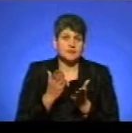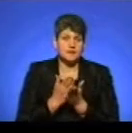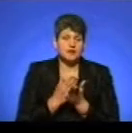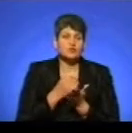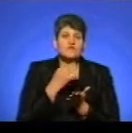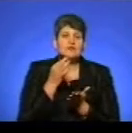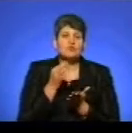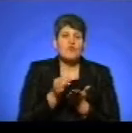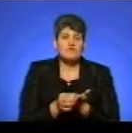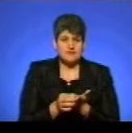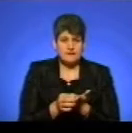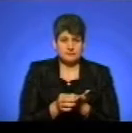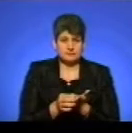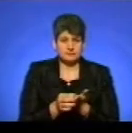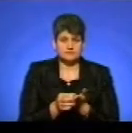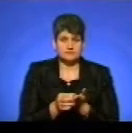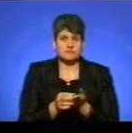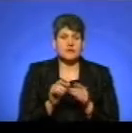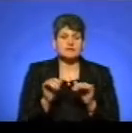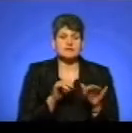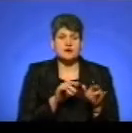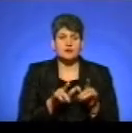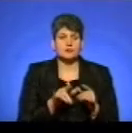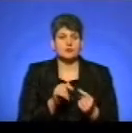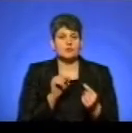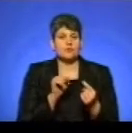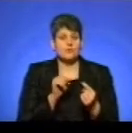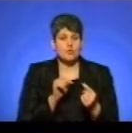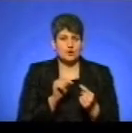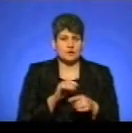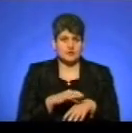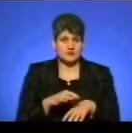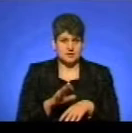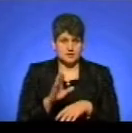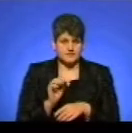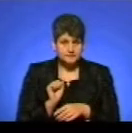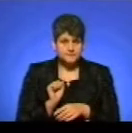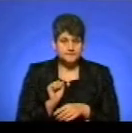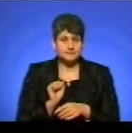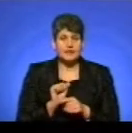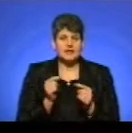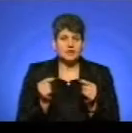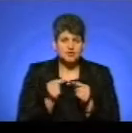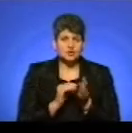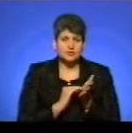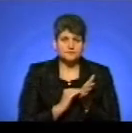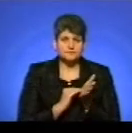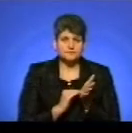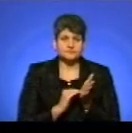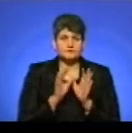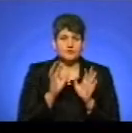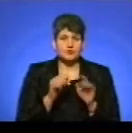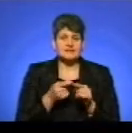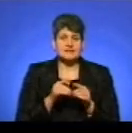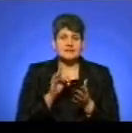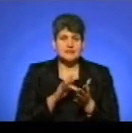відповідальність на здійснення заходів, чи на запобігання, чи на протидії насильства. Тобто, вже чітко пописали саме в законі, що це є